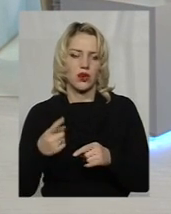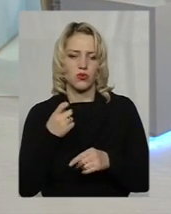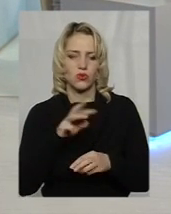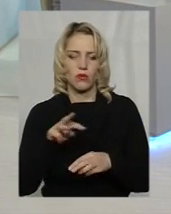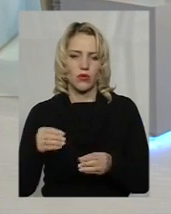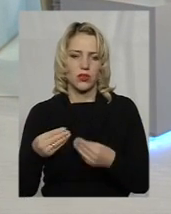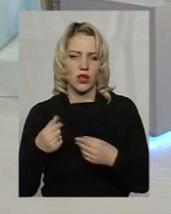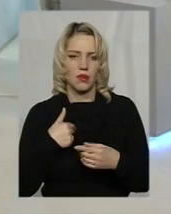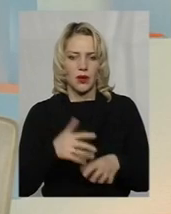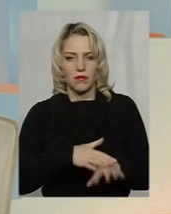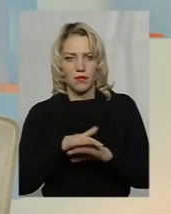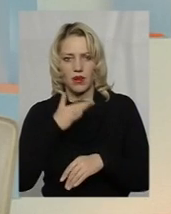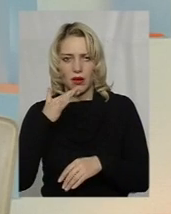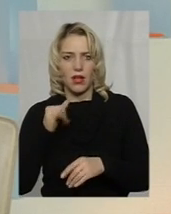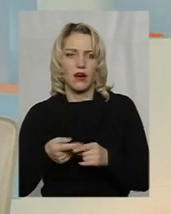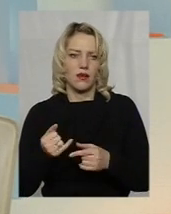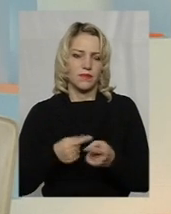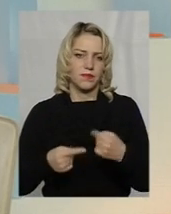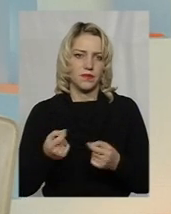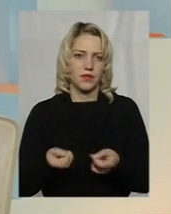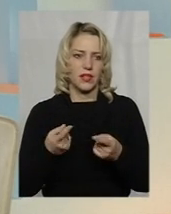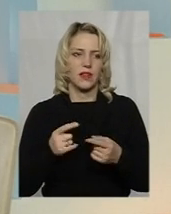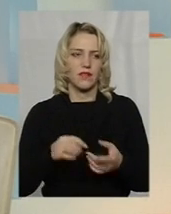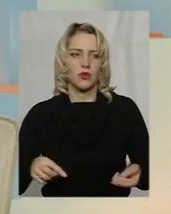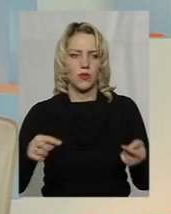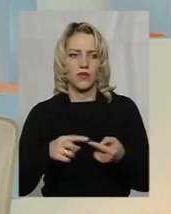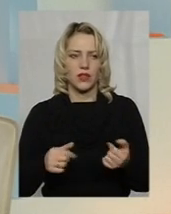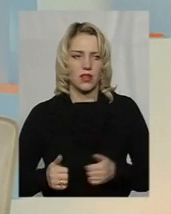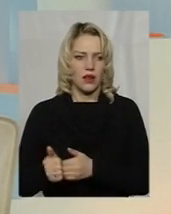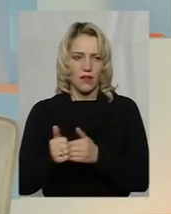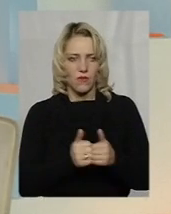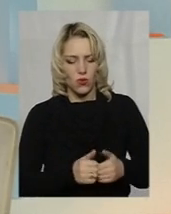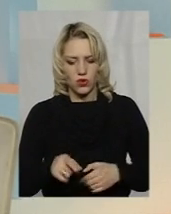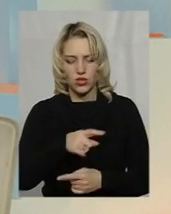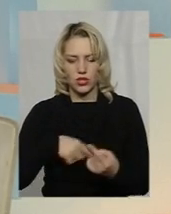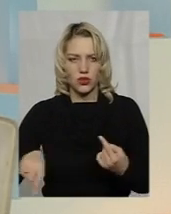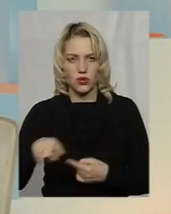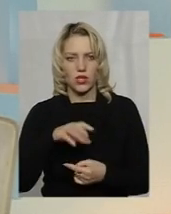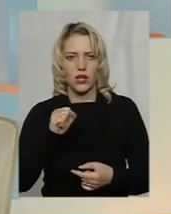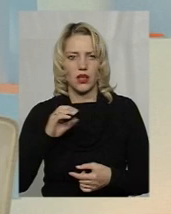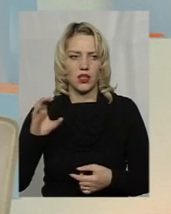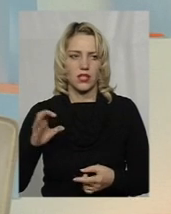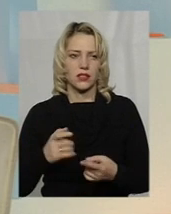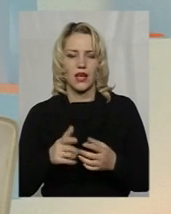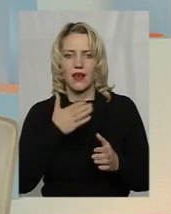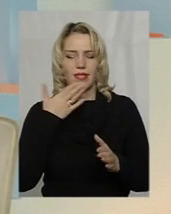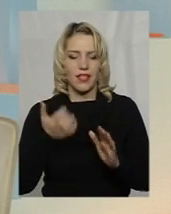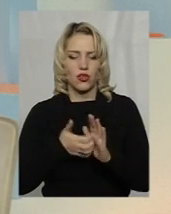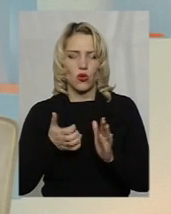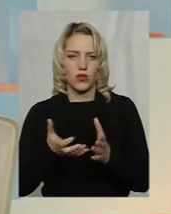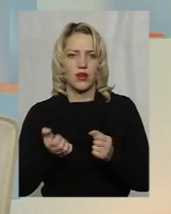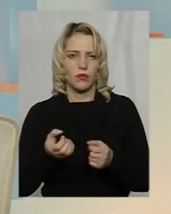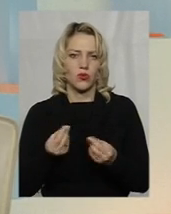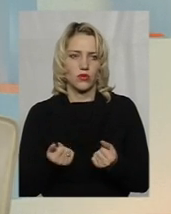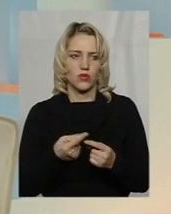отримуємо менше третини. Відповідно, і навколишня зона 30-кілометрова Хмельницької атомної станції так само недоотримує ці кошти. А це